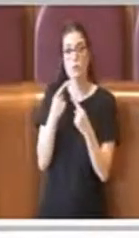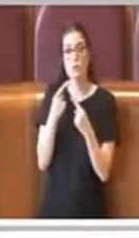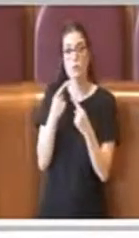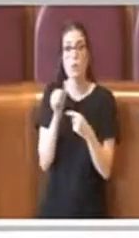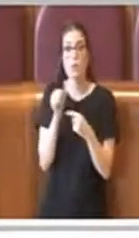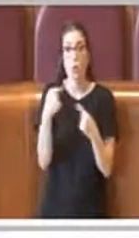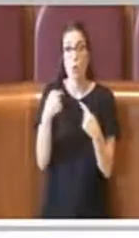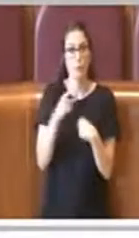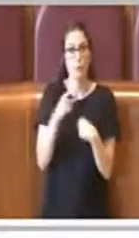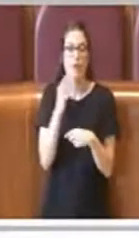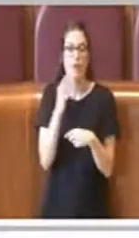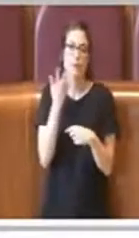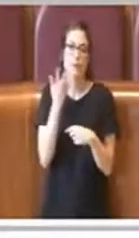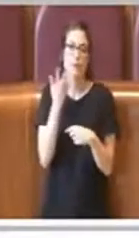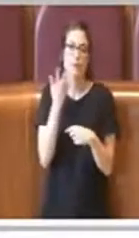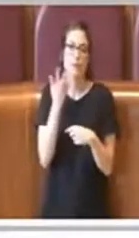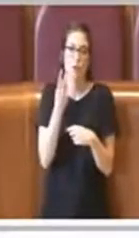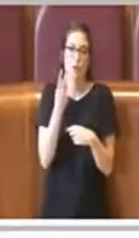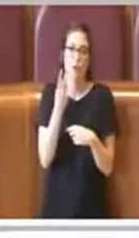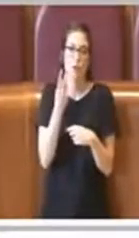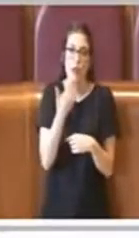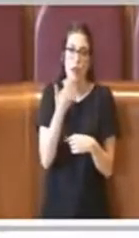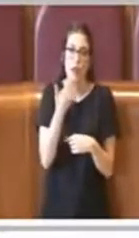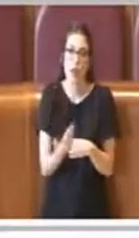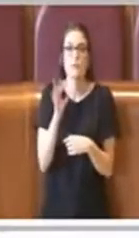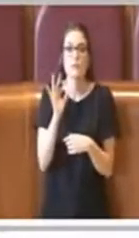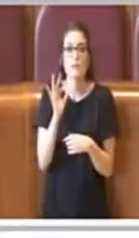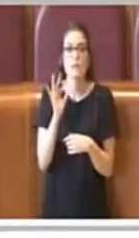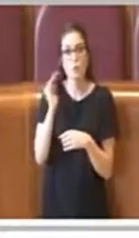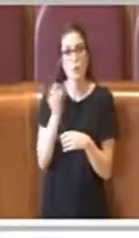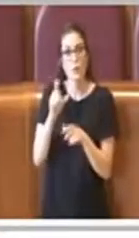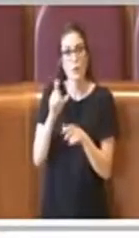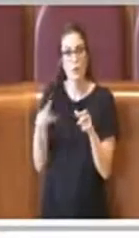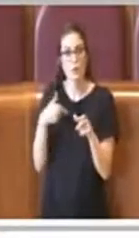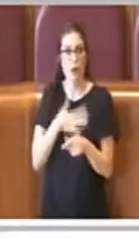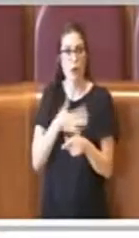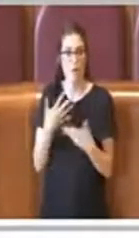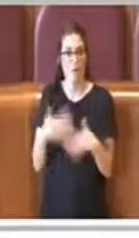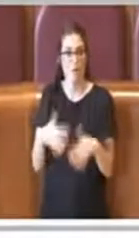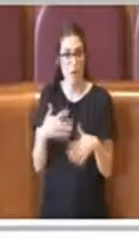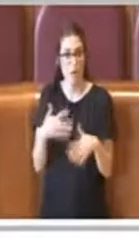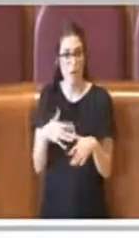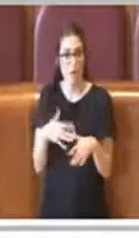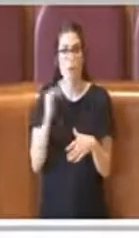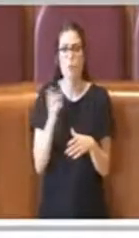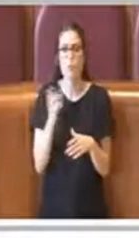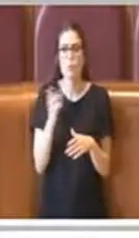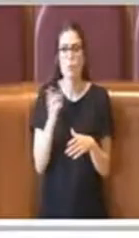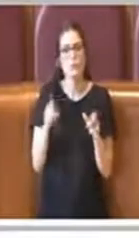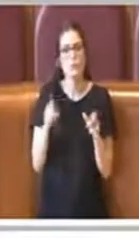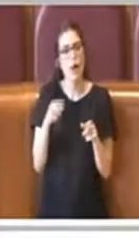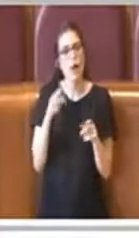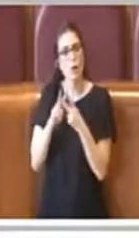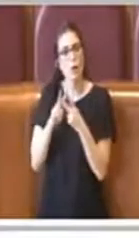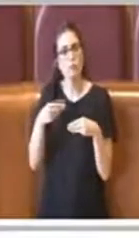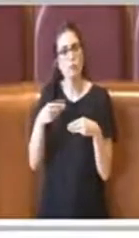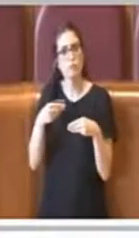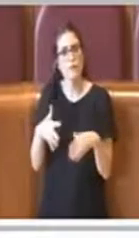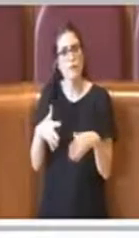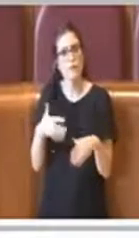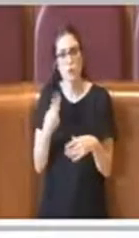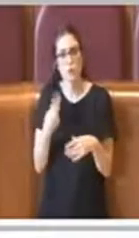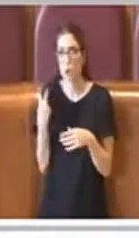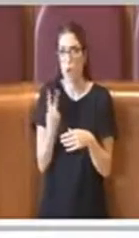ringrazio ovviamente tutte le persone che lo hanno apprezzato, ma per quanto riguarda le persone che hanno partecipato agli incontri in questi due anni,